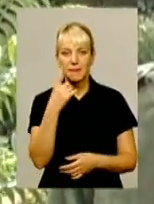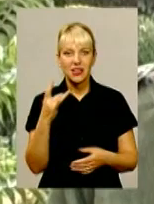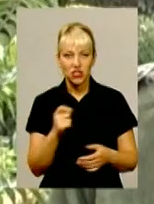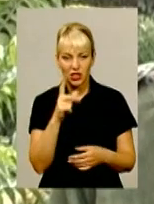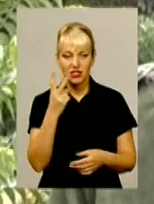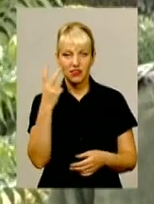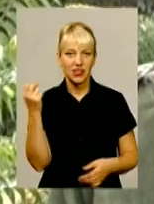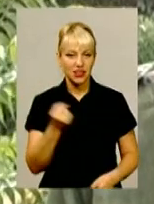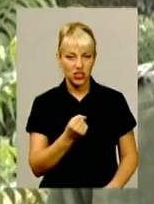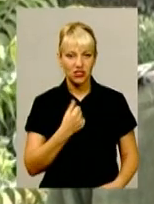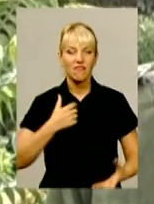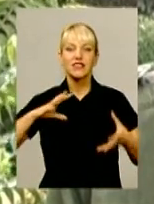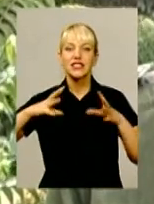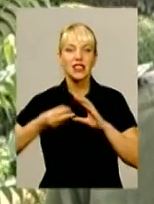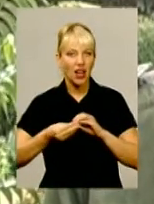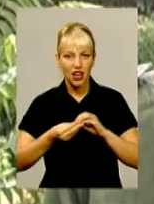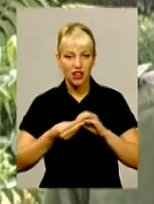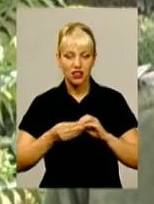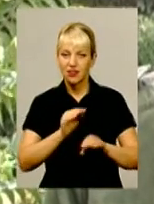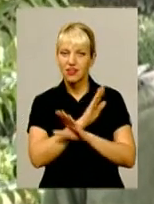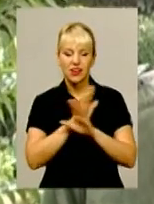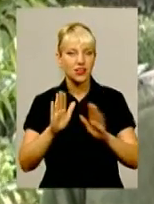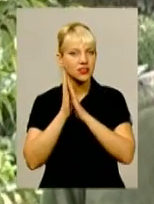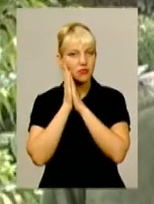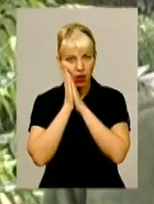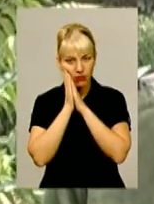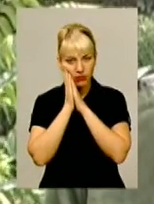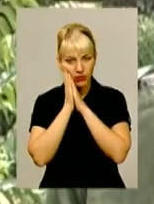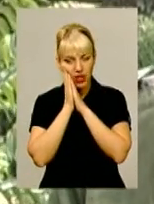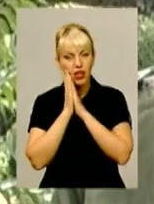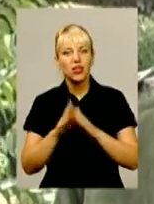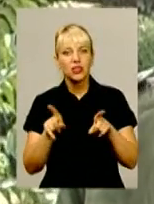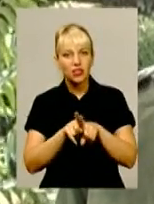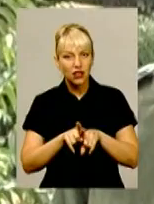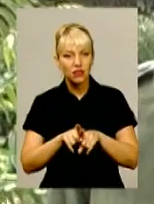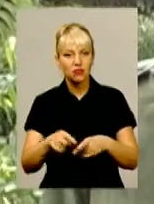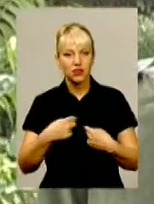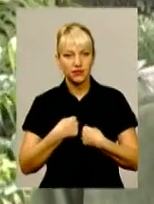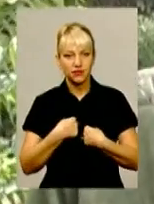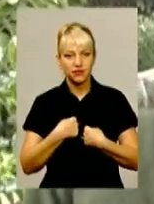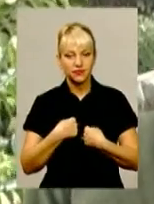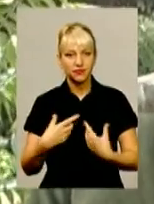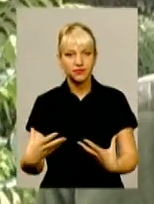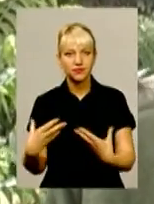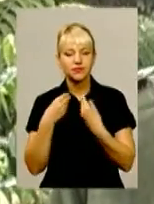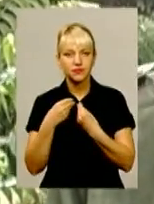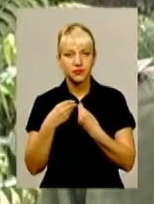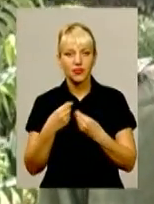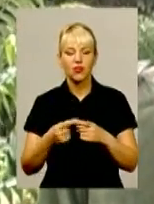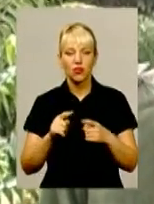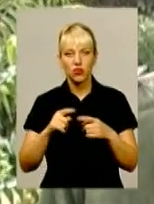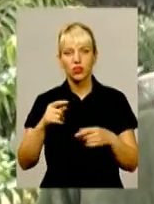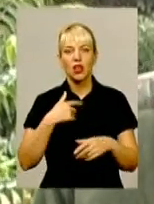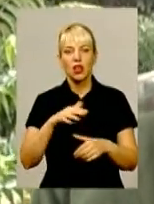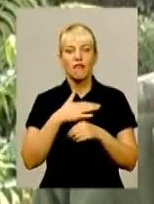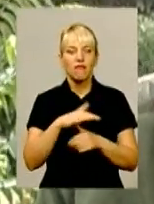взагалі почти не спав. Наскільки це от. Оружі, вертольоти я в